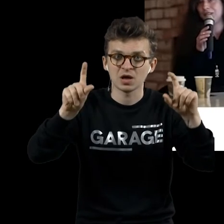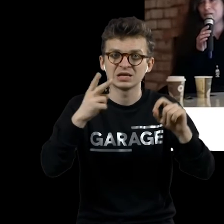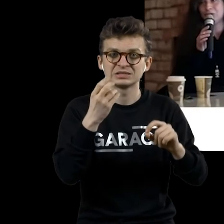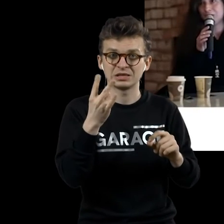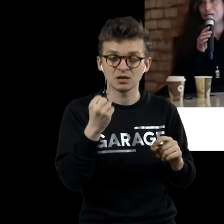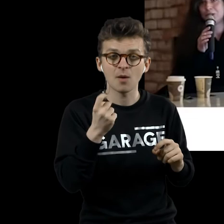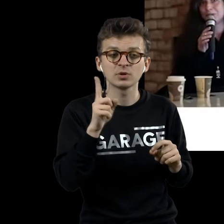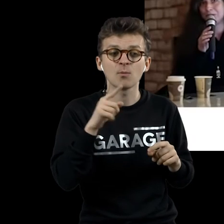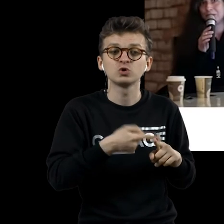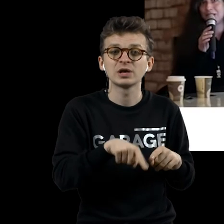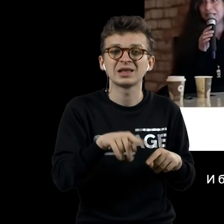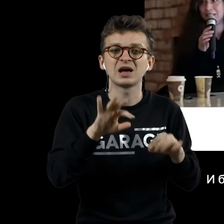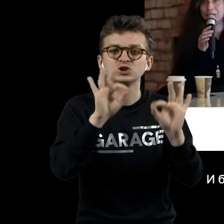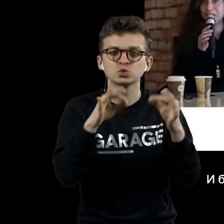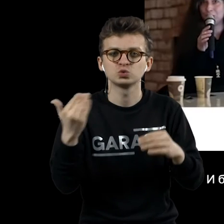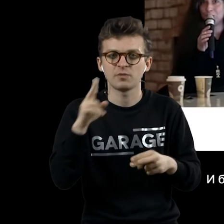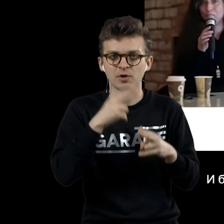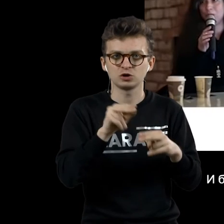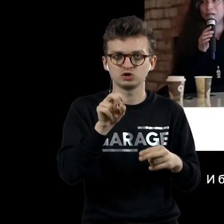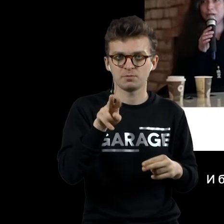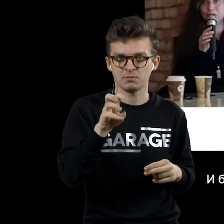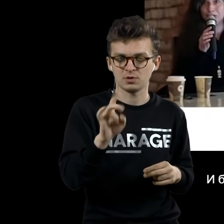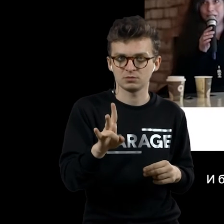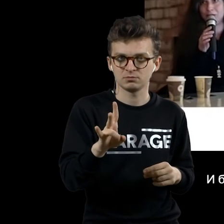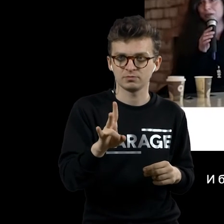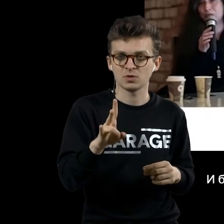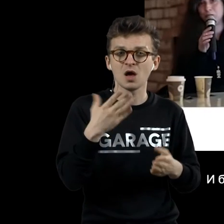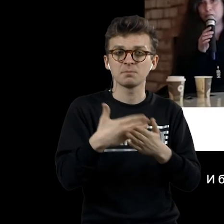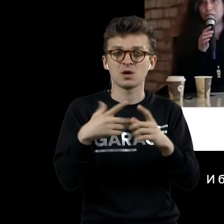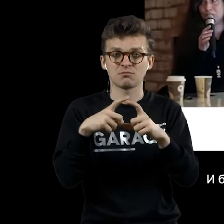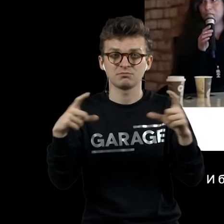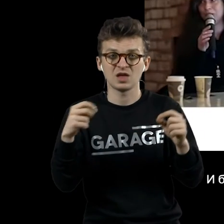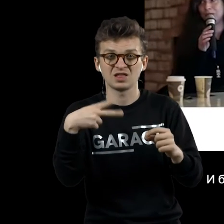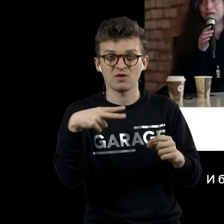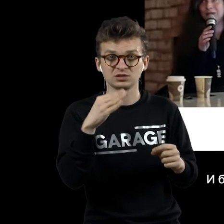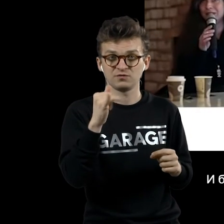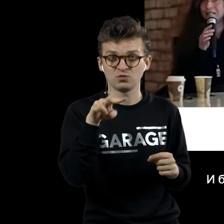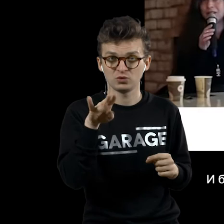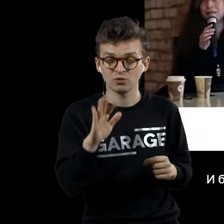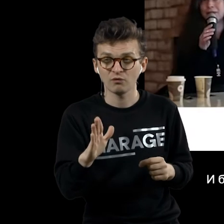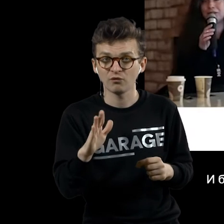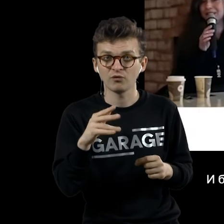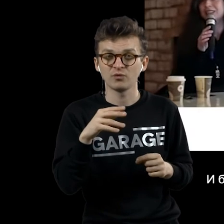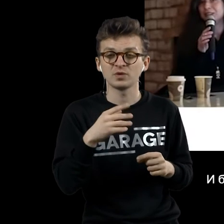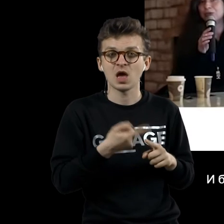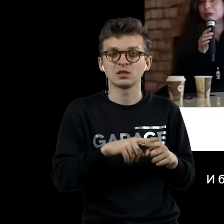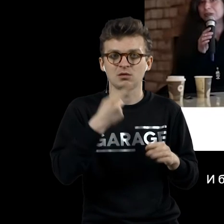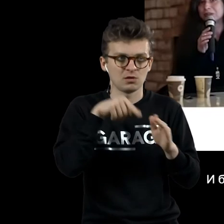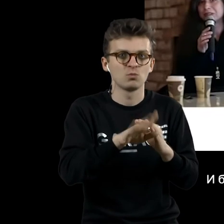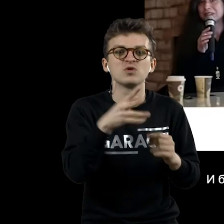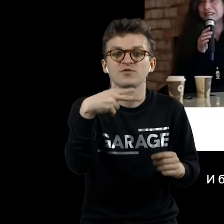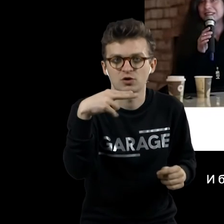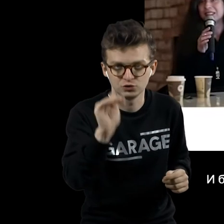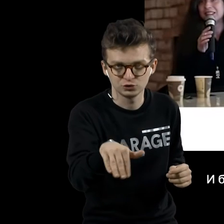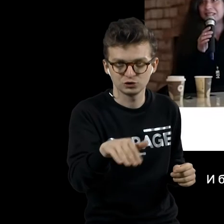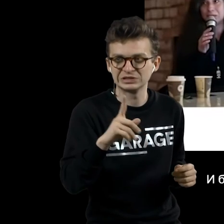произведения искусства братьев Чепманов. И там, я не знаю, банкнота в 20 фунтов будет стоить 20 тысяч фунтов.